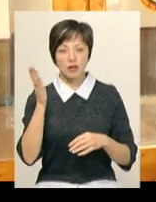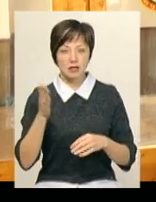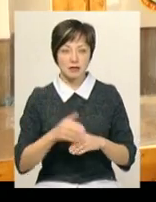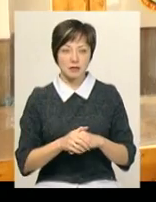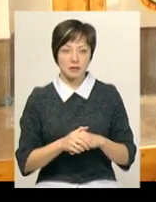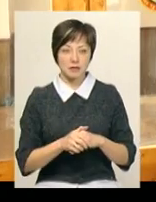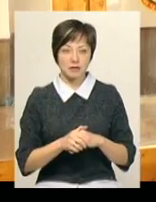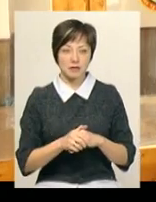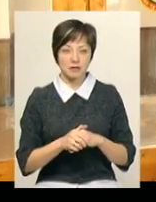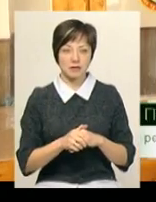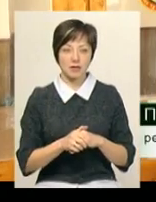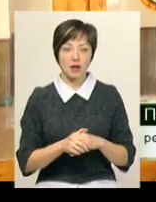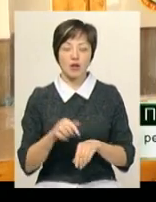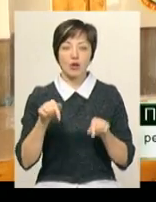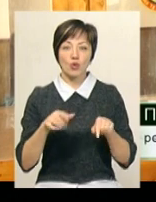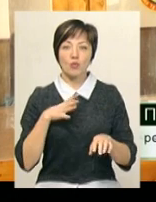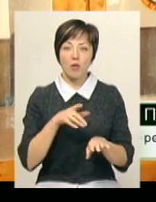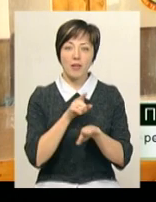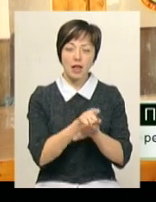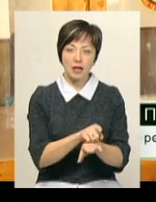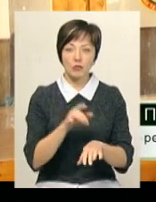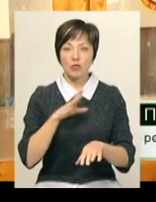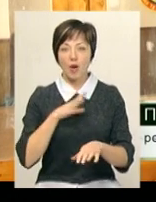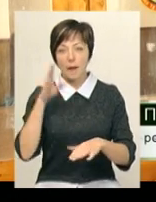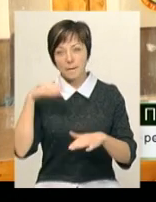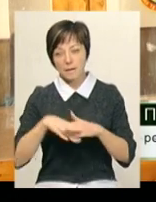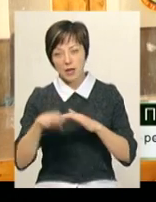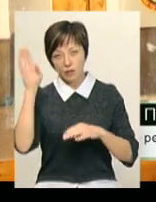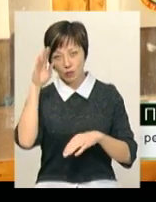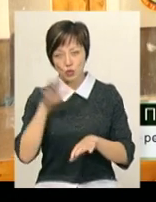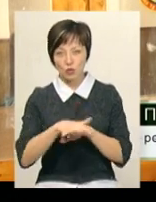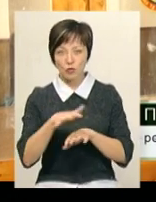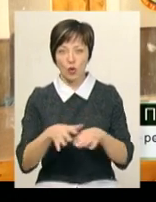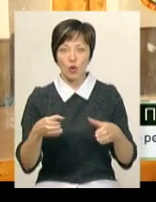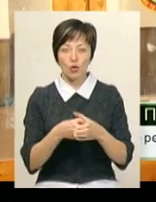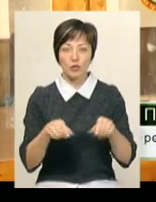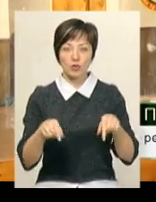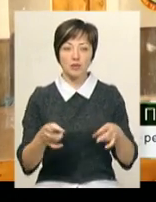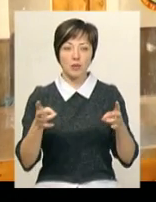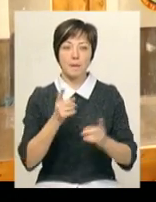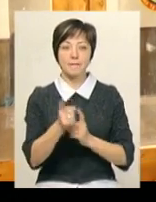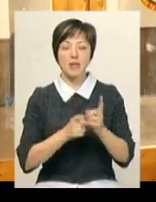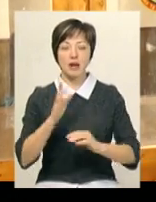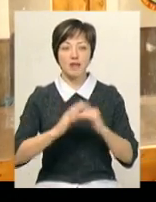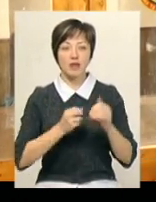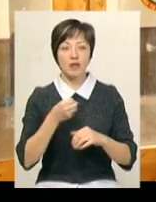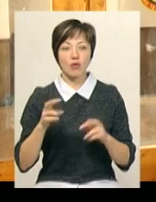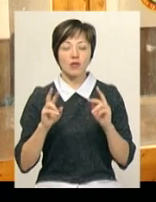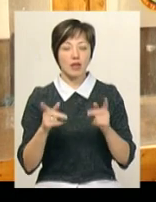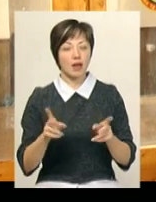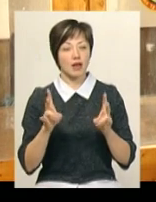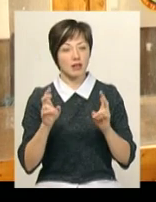зібрали люди, хто був раніше танкистом, хто був підводником, хто був штурмовій групи. І тут усіх потрібно тільки перекваліфіковувати, як на